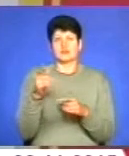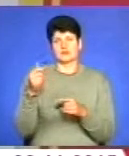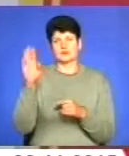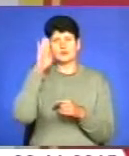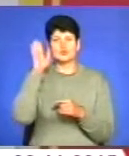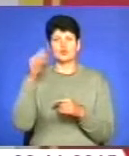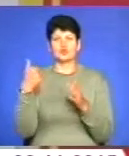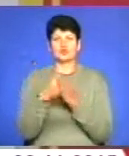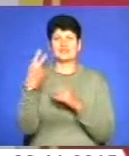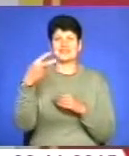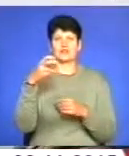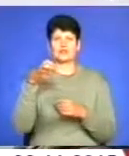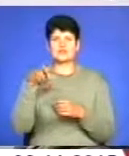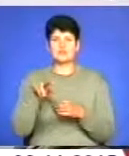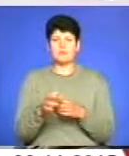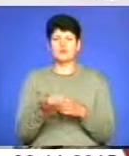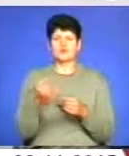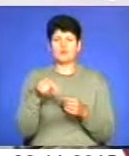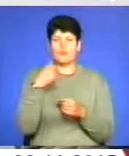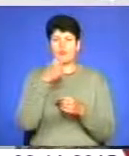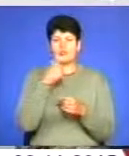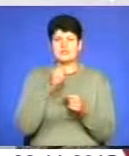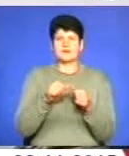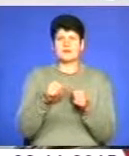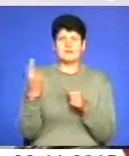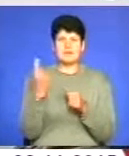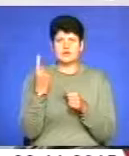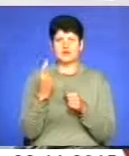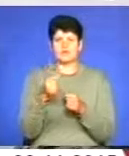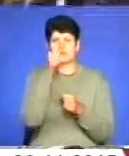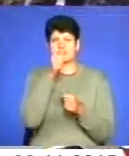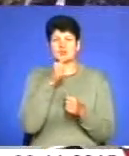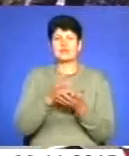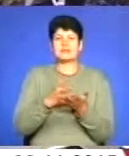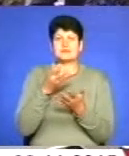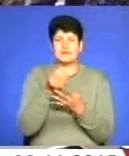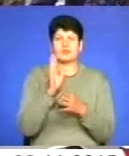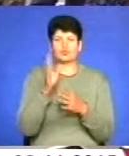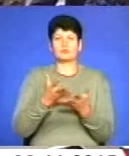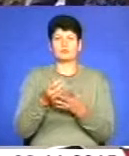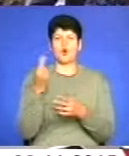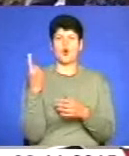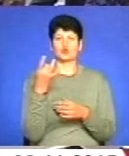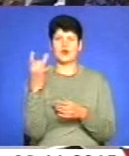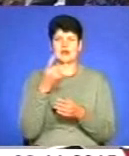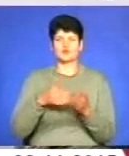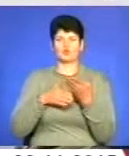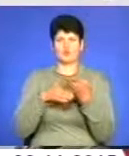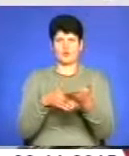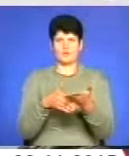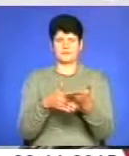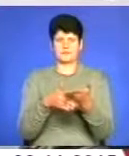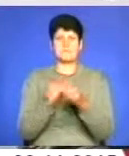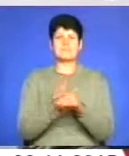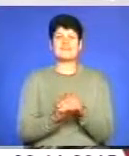листопада. Цього року солдатам вперше, окрім щомісячного грошового забезпечення, виплачуватимуть одноразову допомогу. При